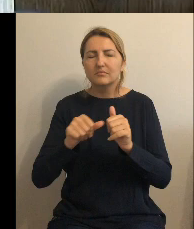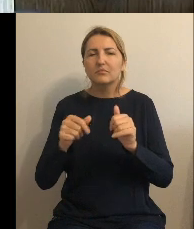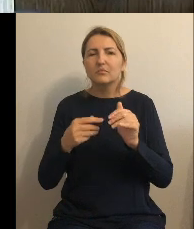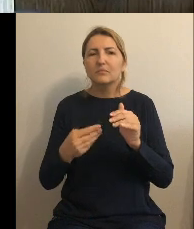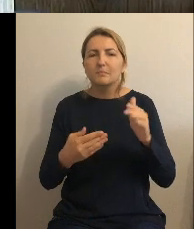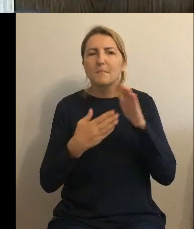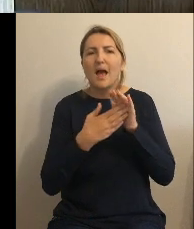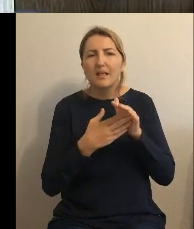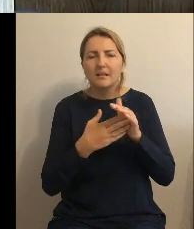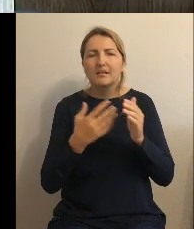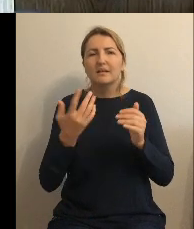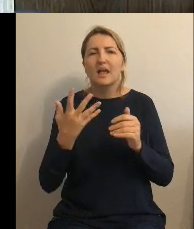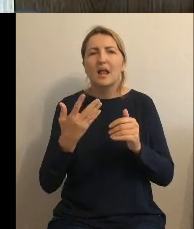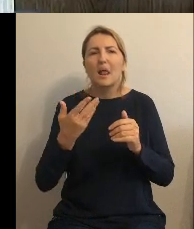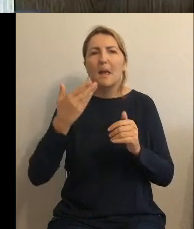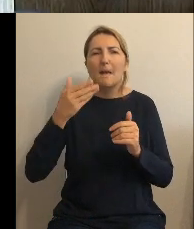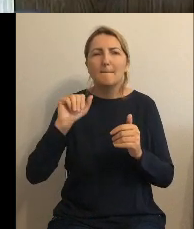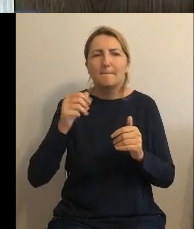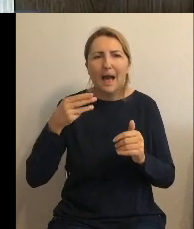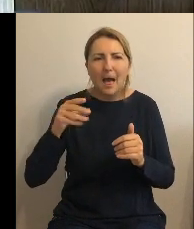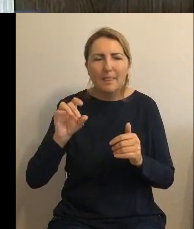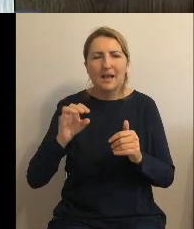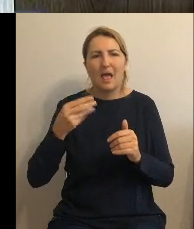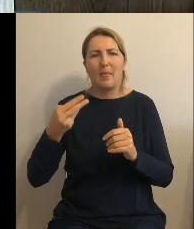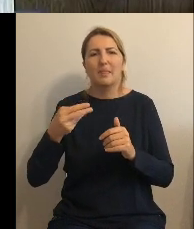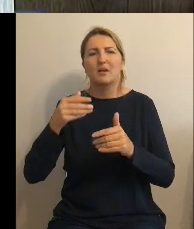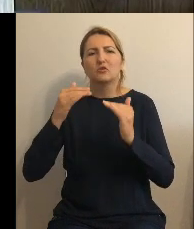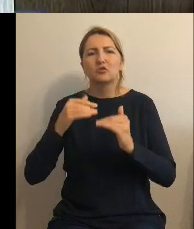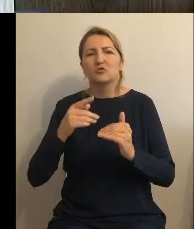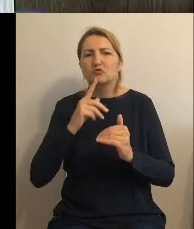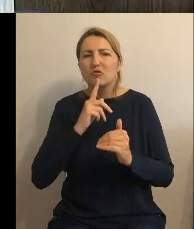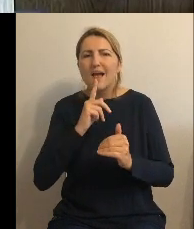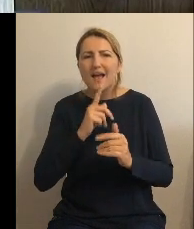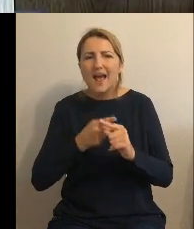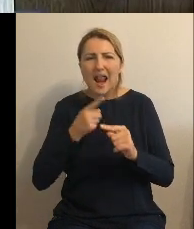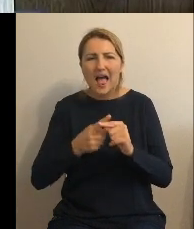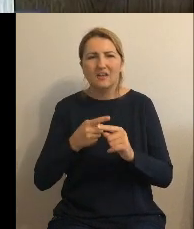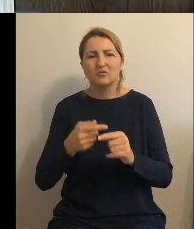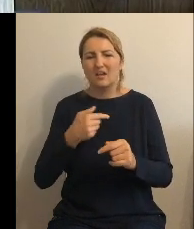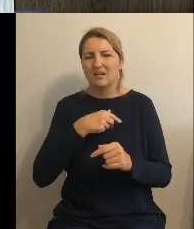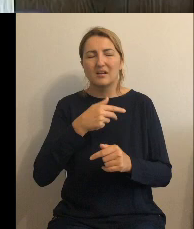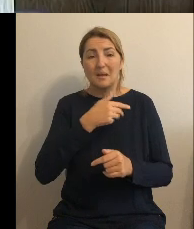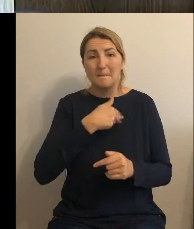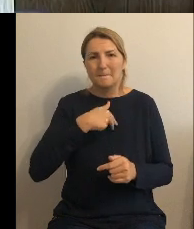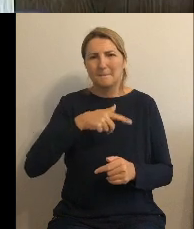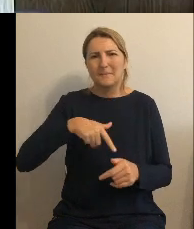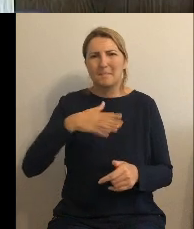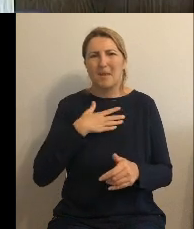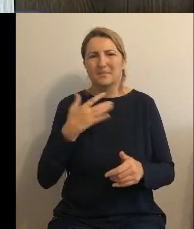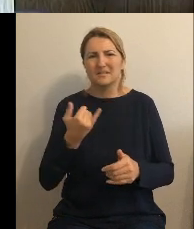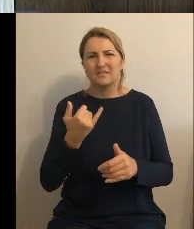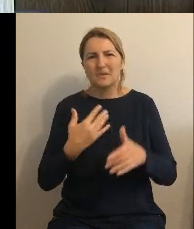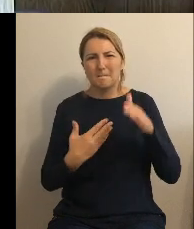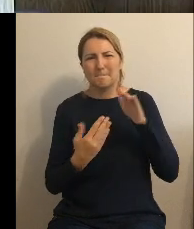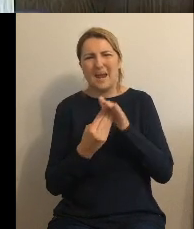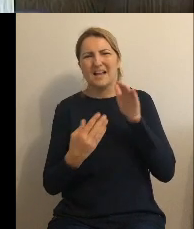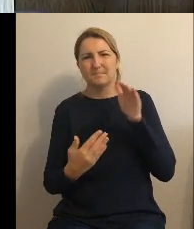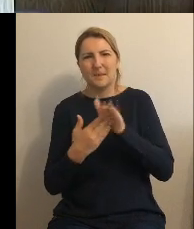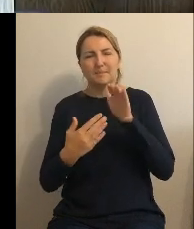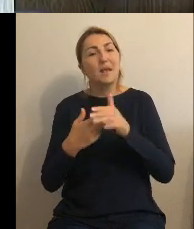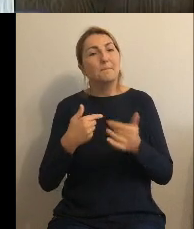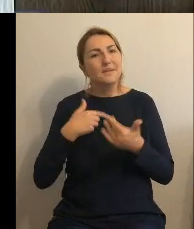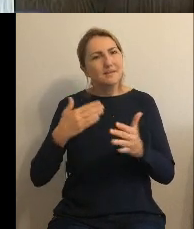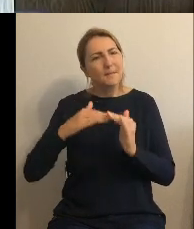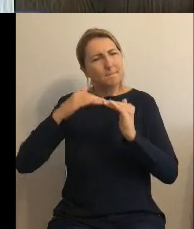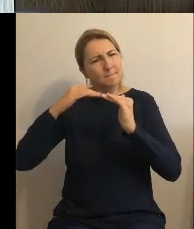I my mamy, można powiedzieć, te wartości górne, tak? A chcielibyśmy mieć te dolne wartości, żeby ta woda, która będzie w naszej